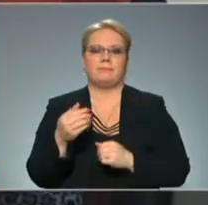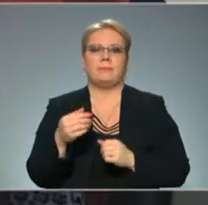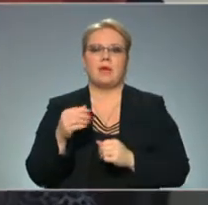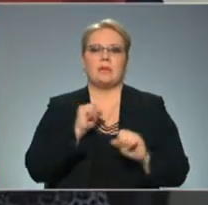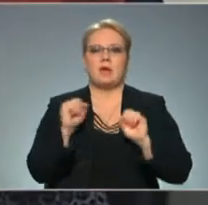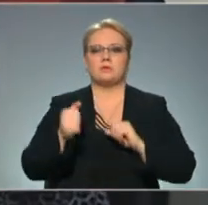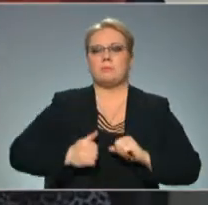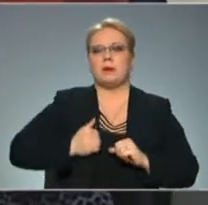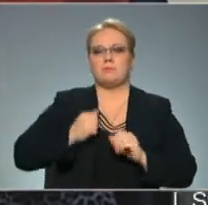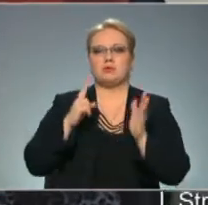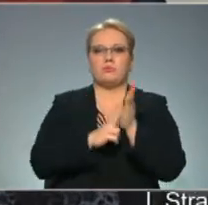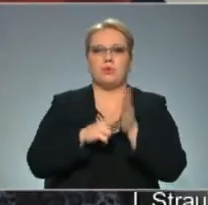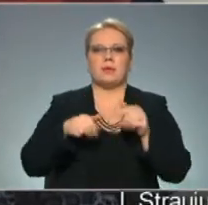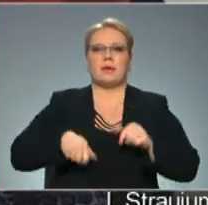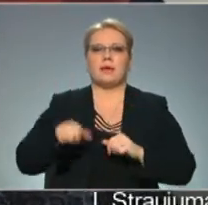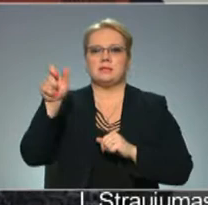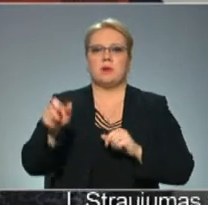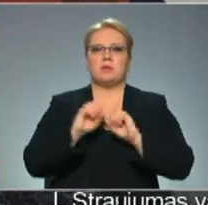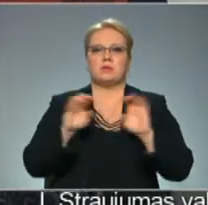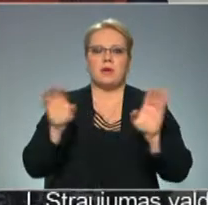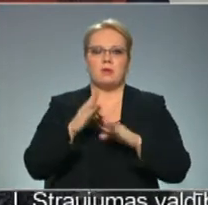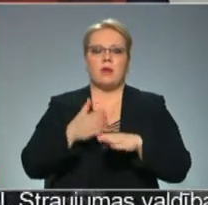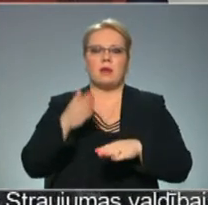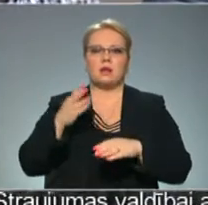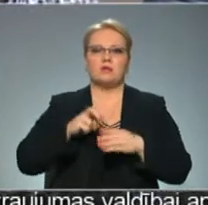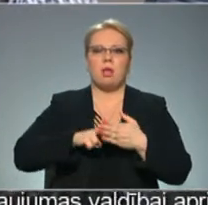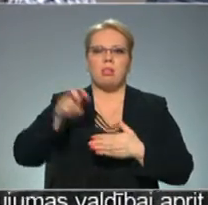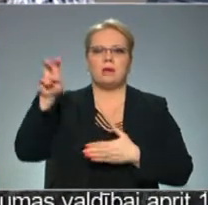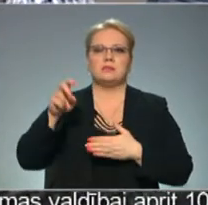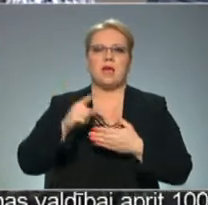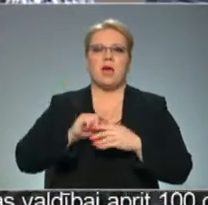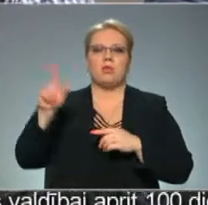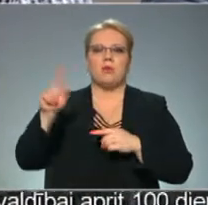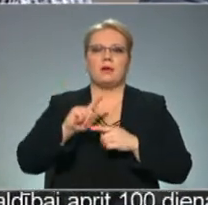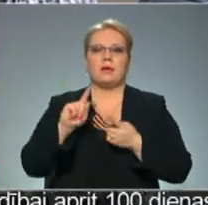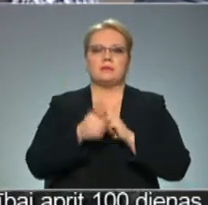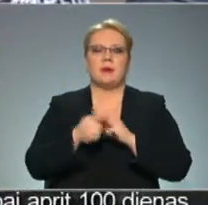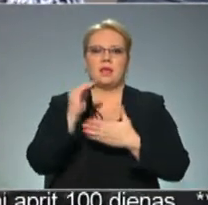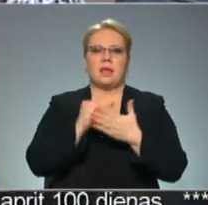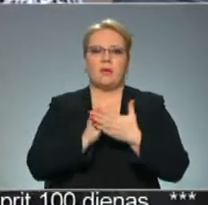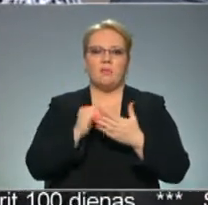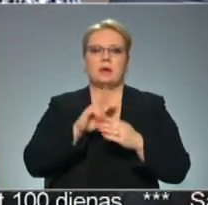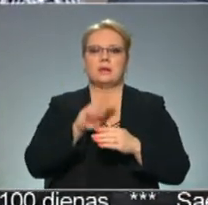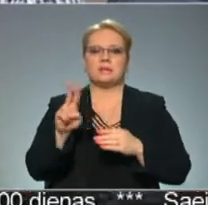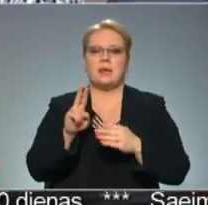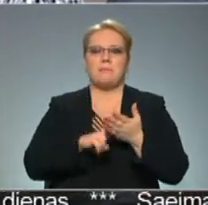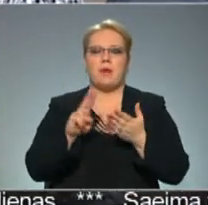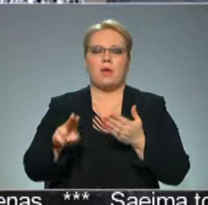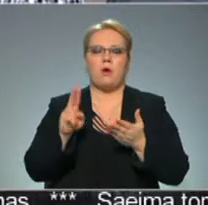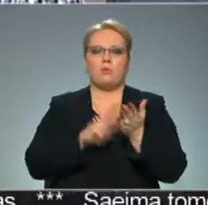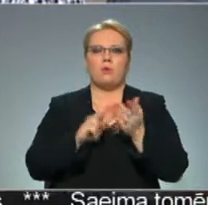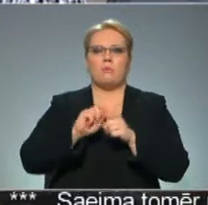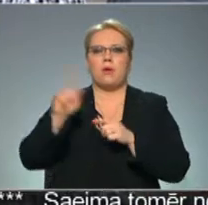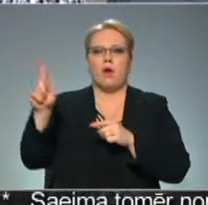Nekustamā īpašuma nodokļa inspektors skaidro, ka kraso leicienu izraisījušas izmaiņas likumdošanā, kas vairs nepieļauja nodokļa pieauguma